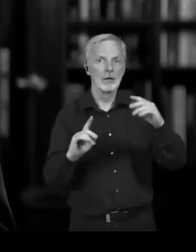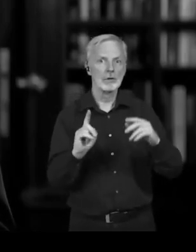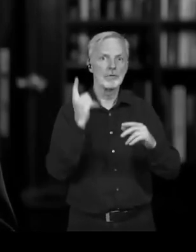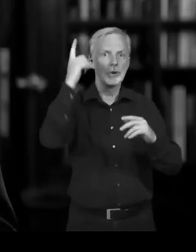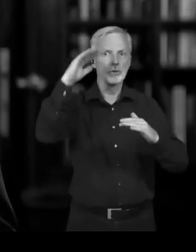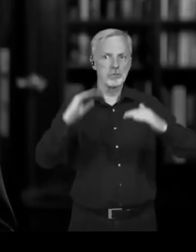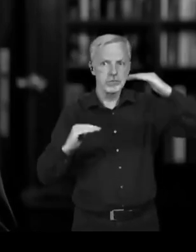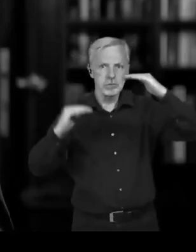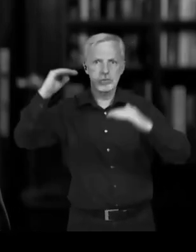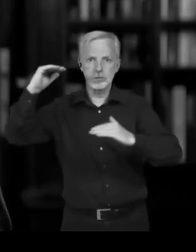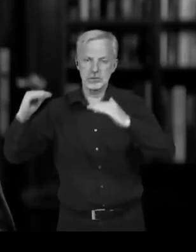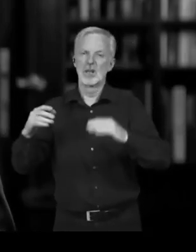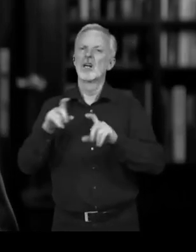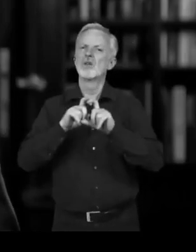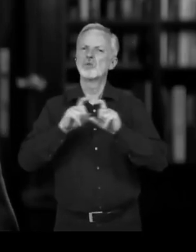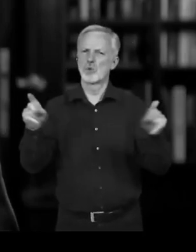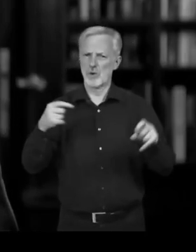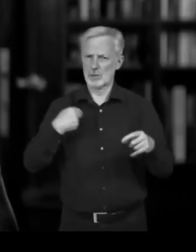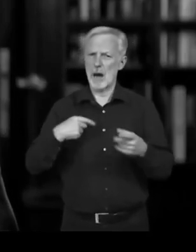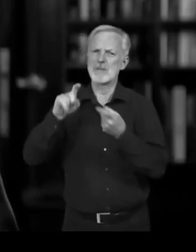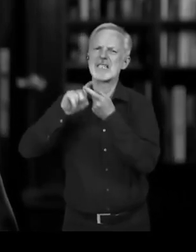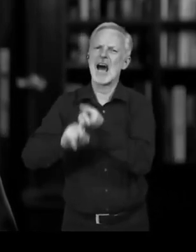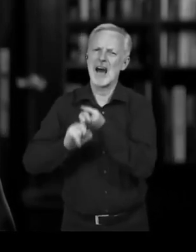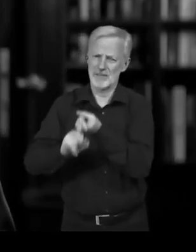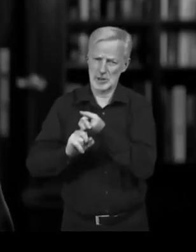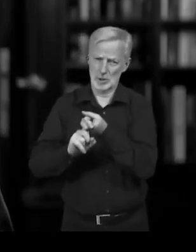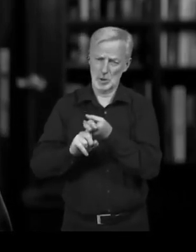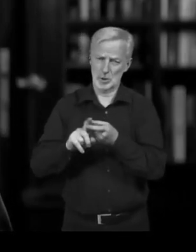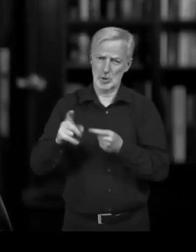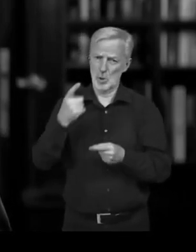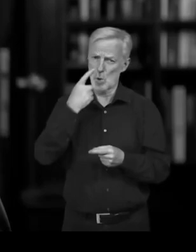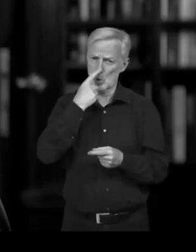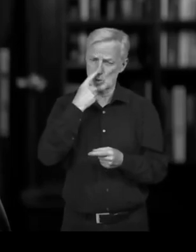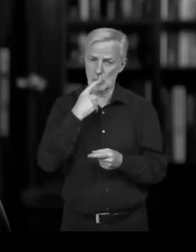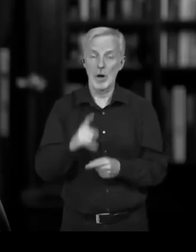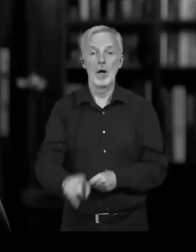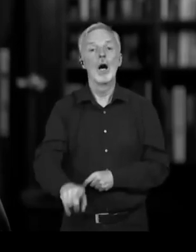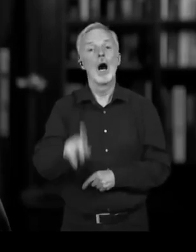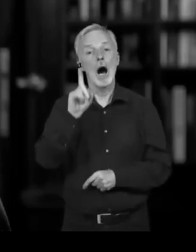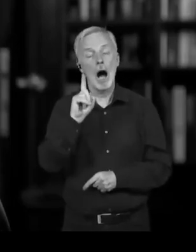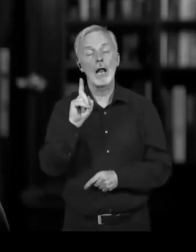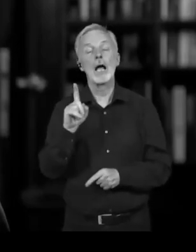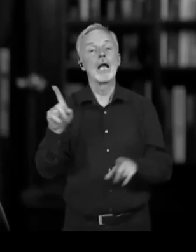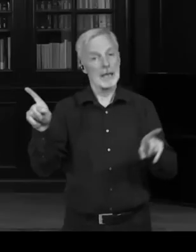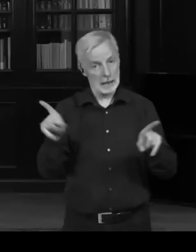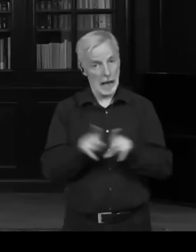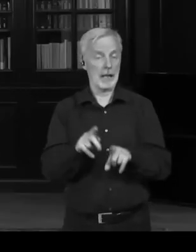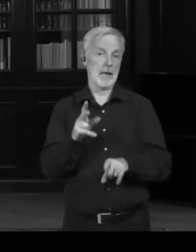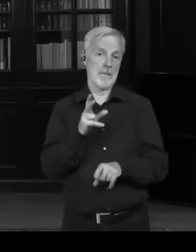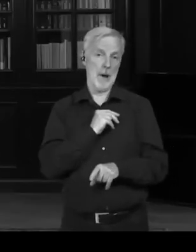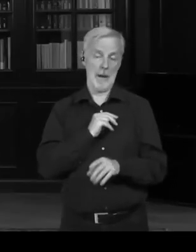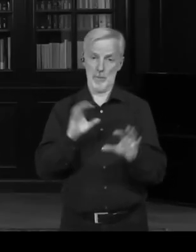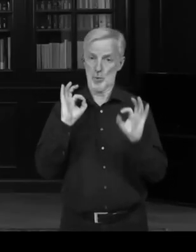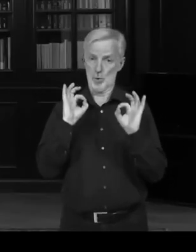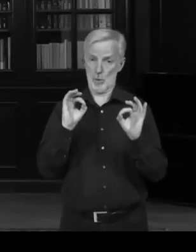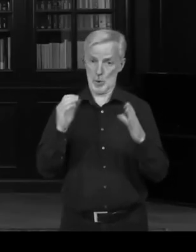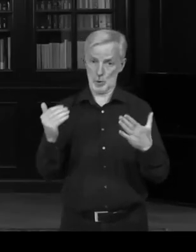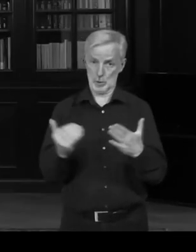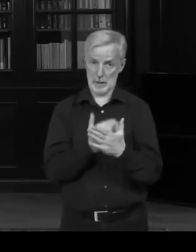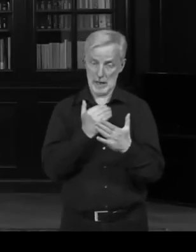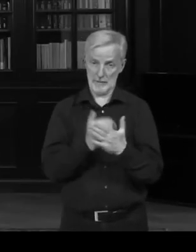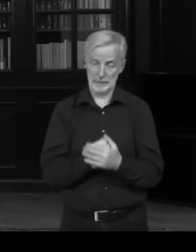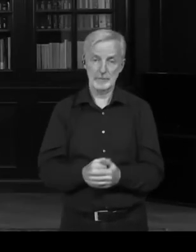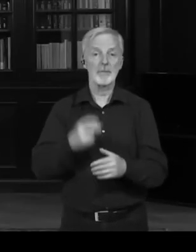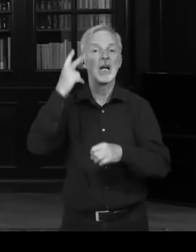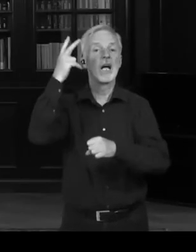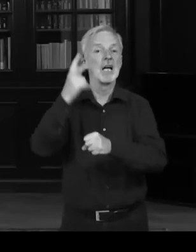tak já prostě nevím. Živím auto, jo, protože jak už to student ho prostě potřebuji přepravit do školy, protože jinak se tam nemohu dostat, protože vláda byla